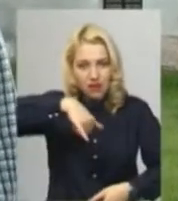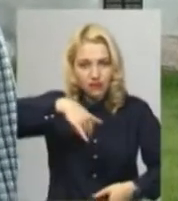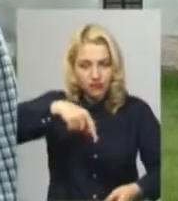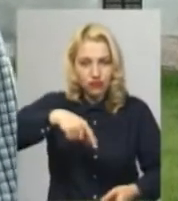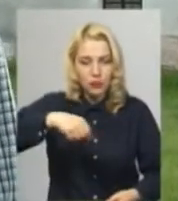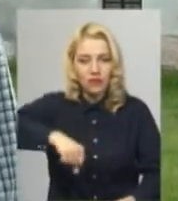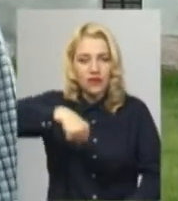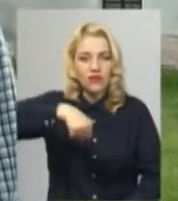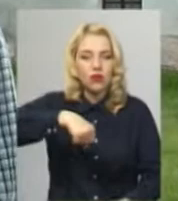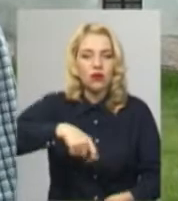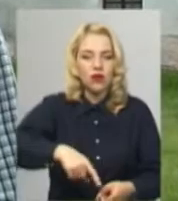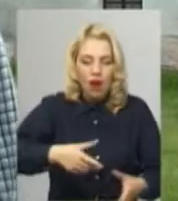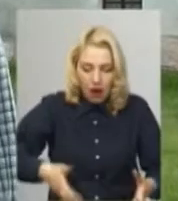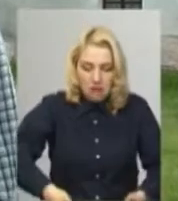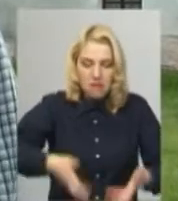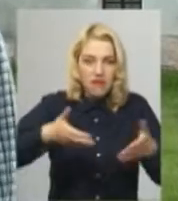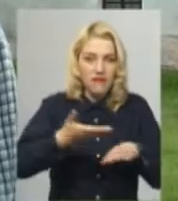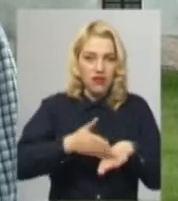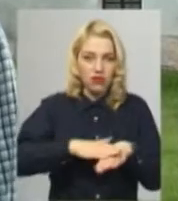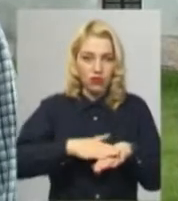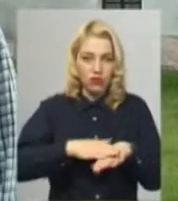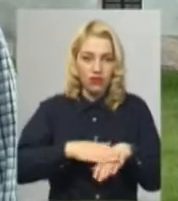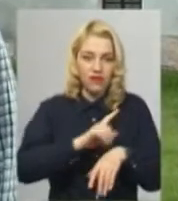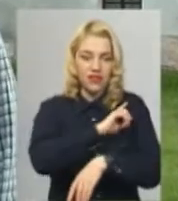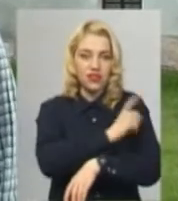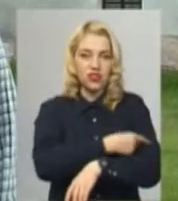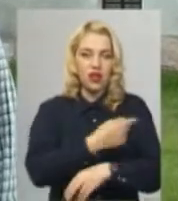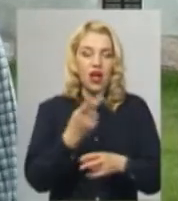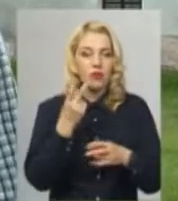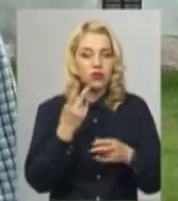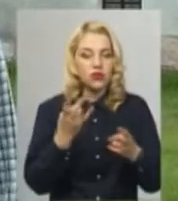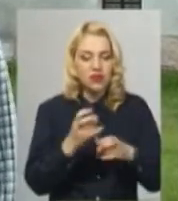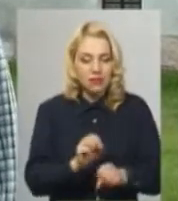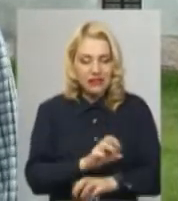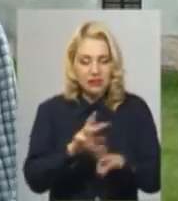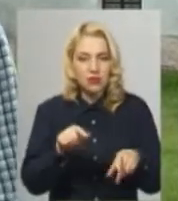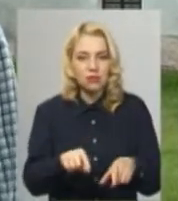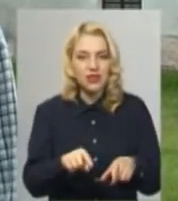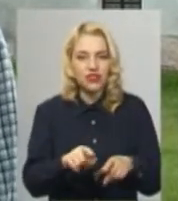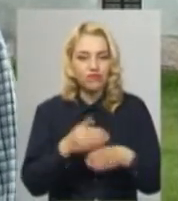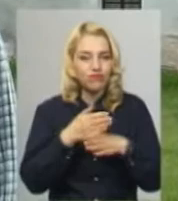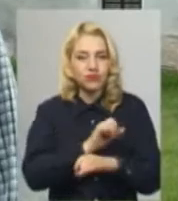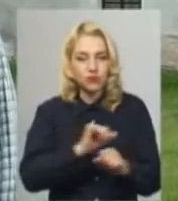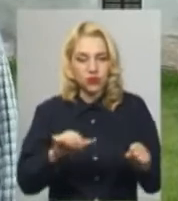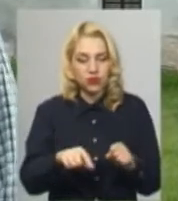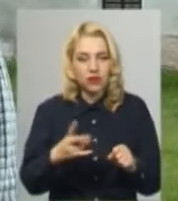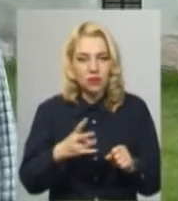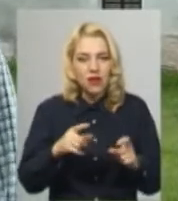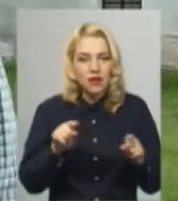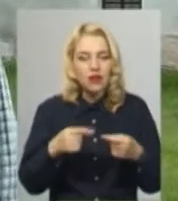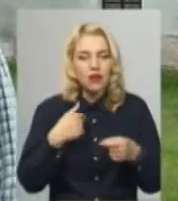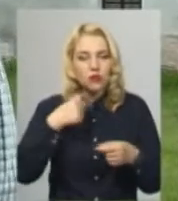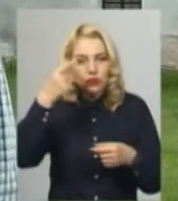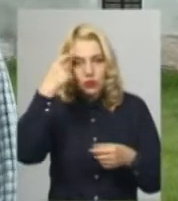це фізично дуже важко. А друге, ще потрібно забезпечити її реставрацією. Ось саме зараз ми розробляємо